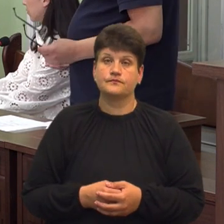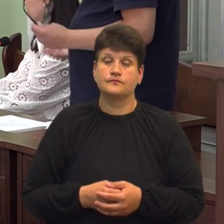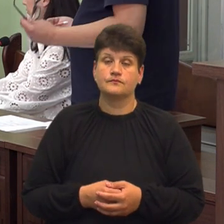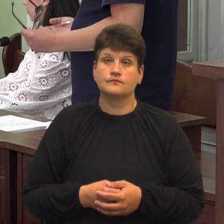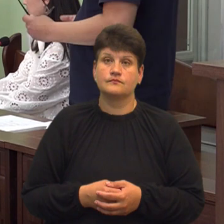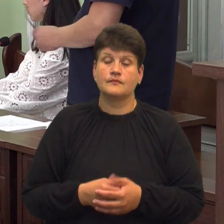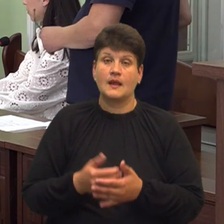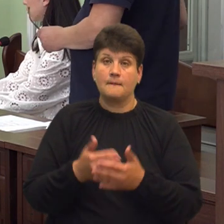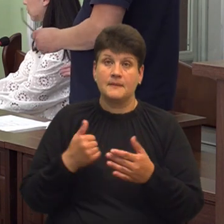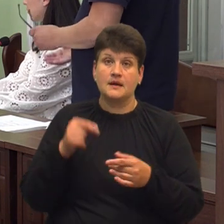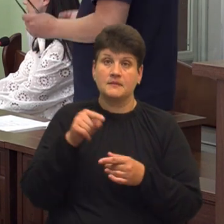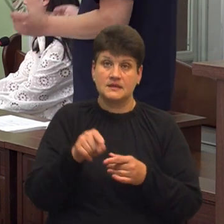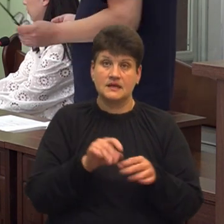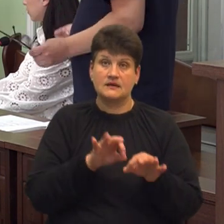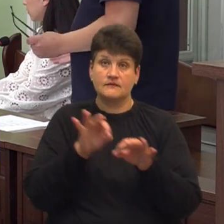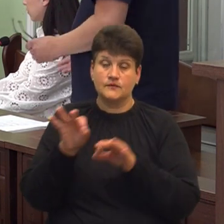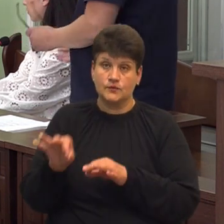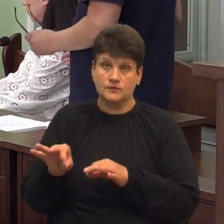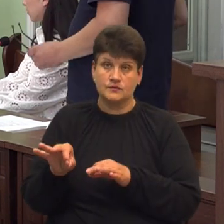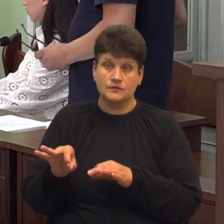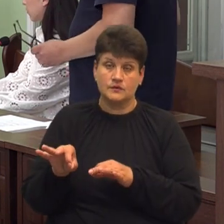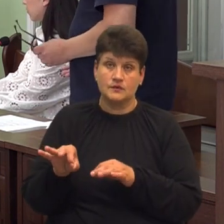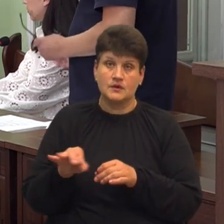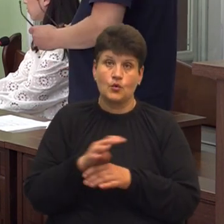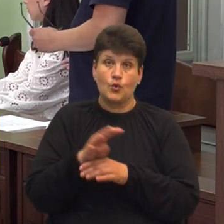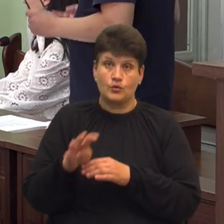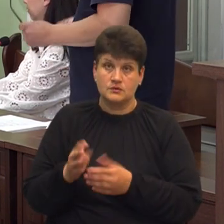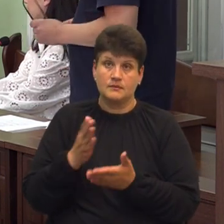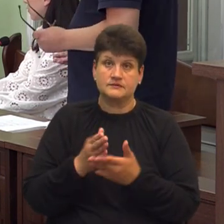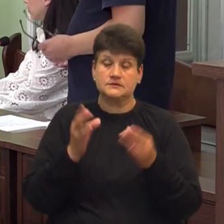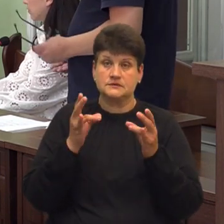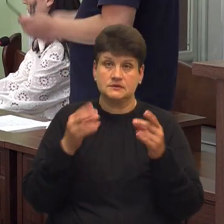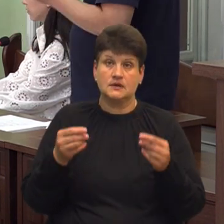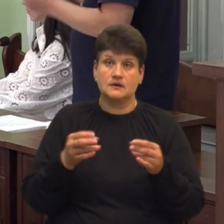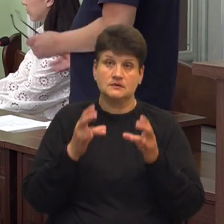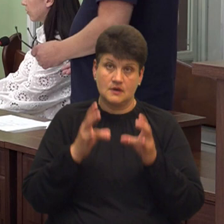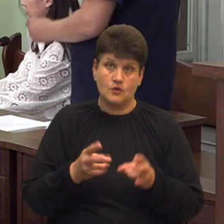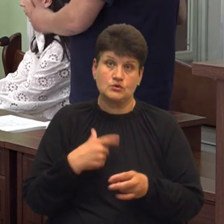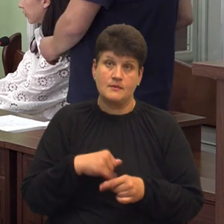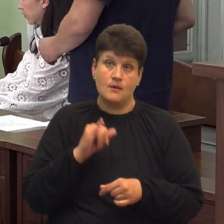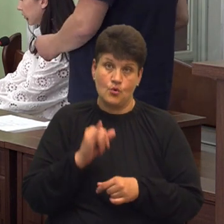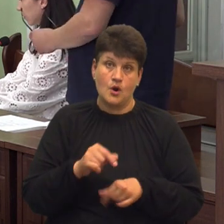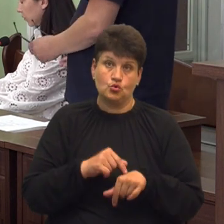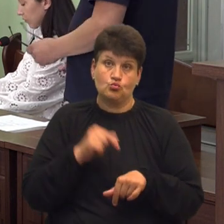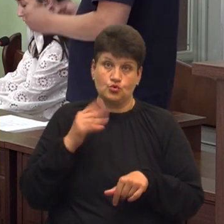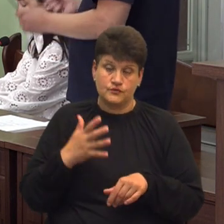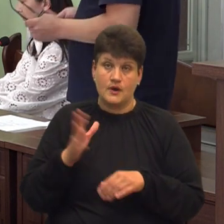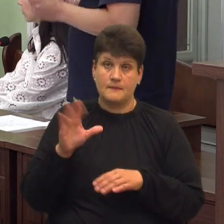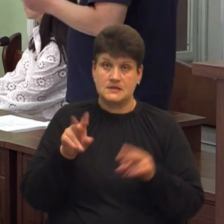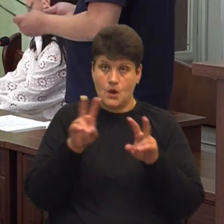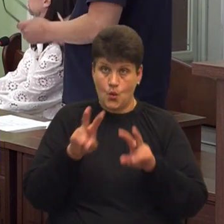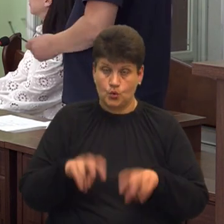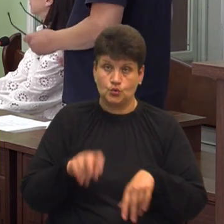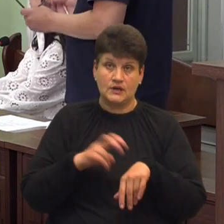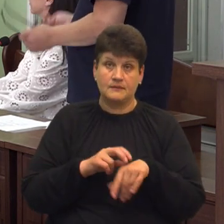Перед тим, як виводили, під час чергового обстрілу отримав травмування. Дійсно, себе погано почував і після огляду лікаря мені не